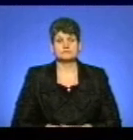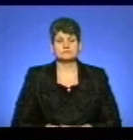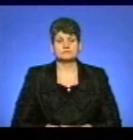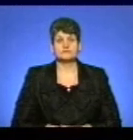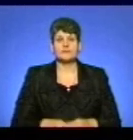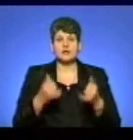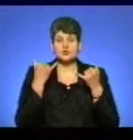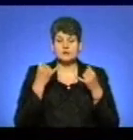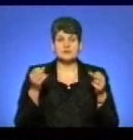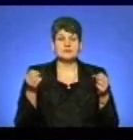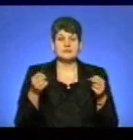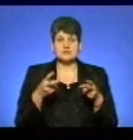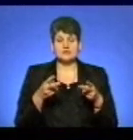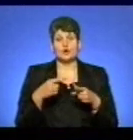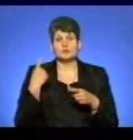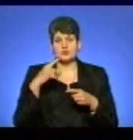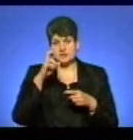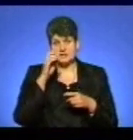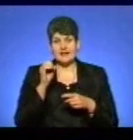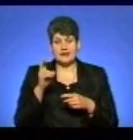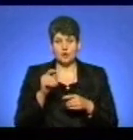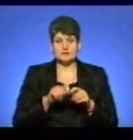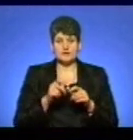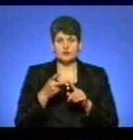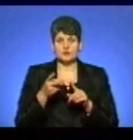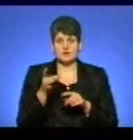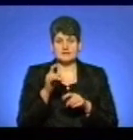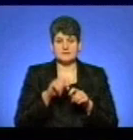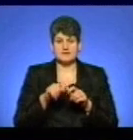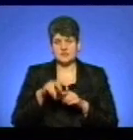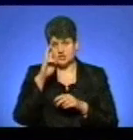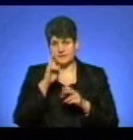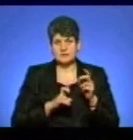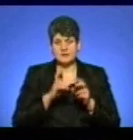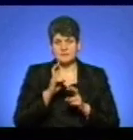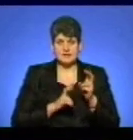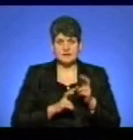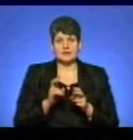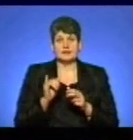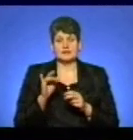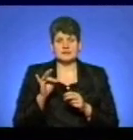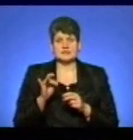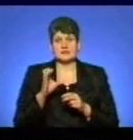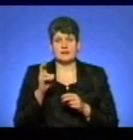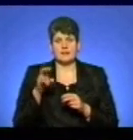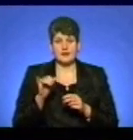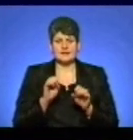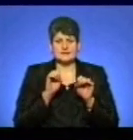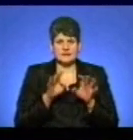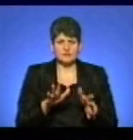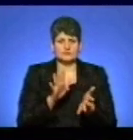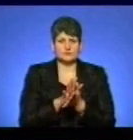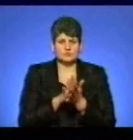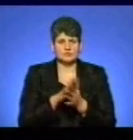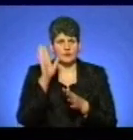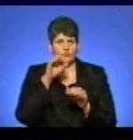Сьогодні фахівці обласної Держекоінспекції вдруге перевірили державне підприємство «Дінтер Україна-Скала», яке скинуло неочищені